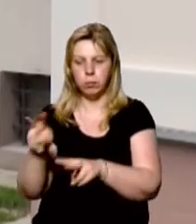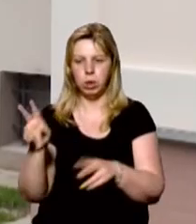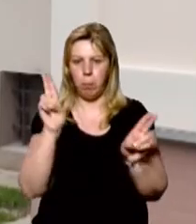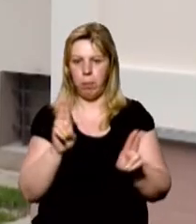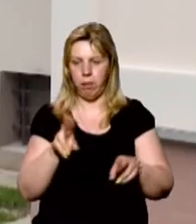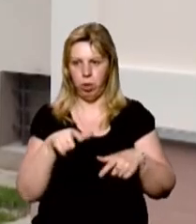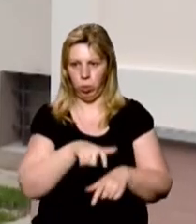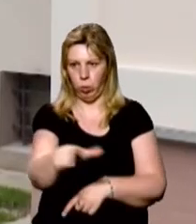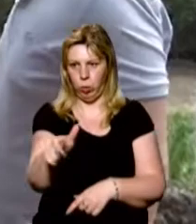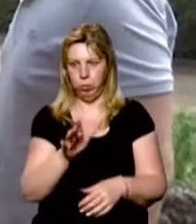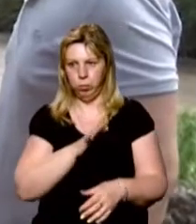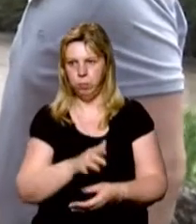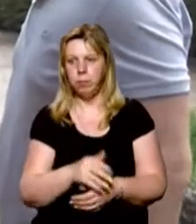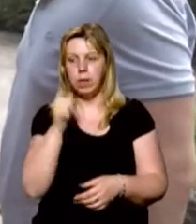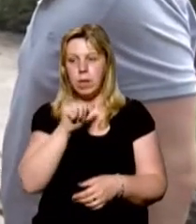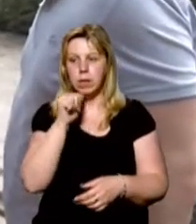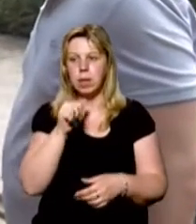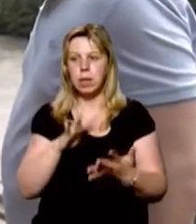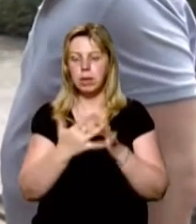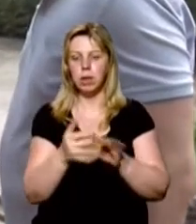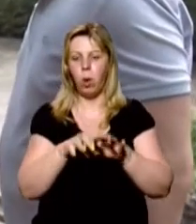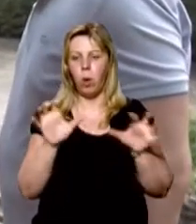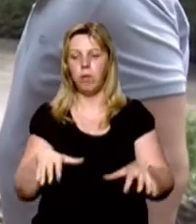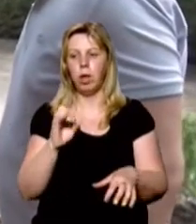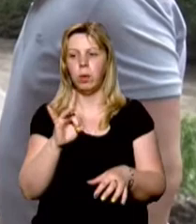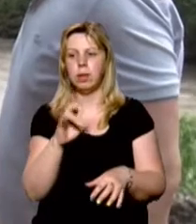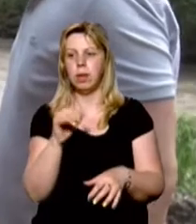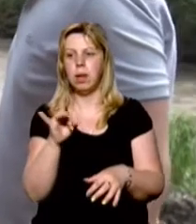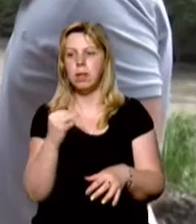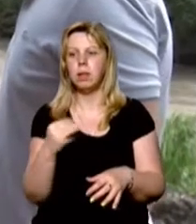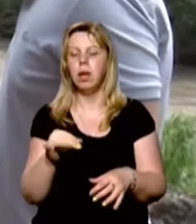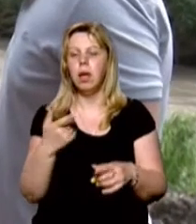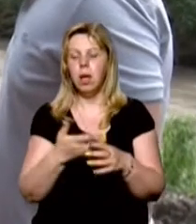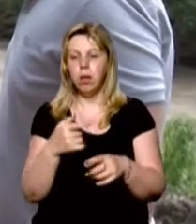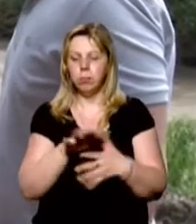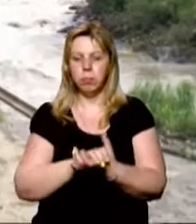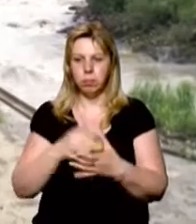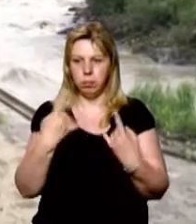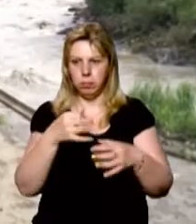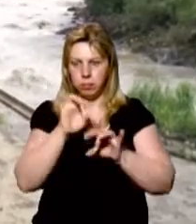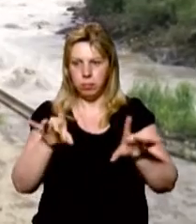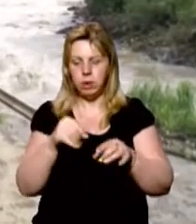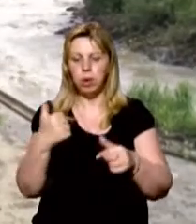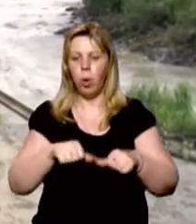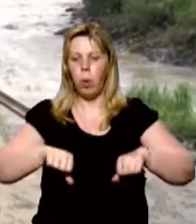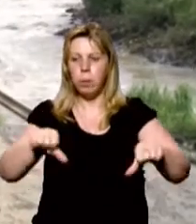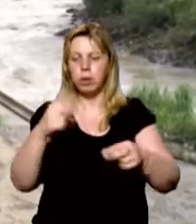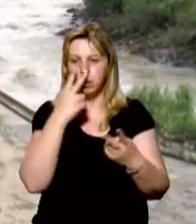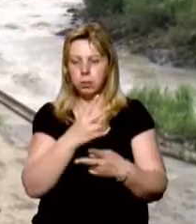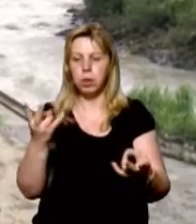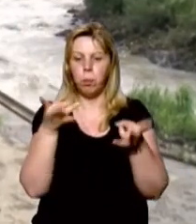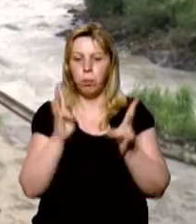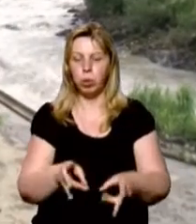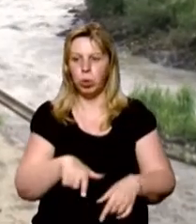безпеки дорожнього руху. Ясінянський сільський голова Едуард Зелінський у коментарі Суспільному повідомив, нині комісія оглянула